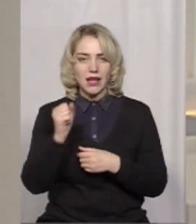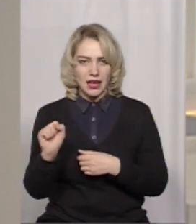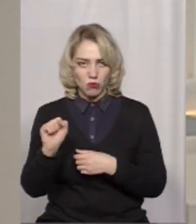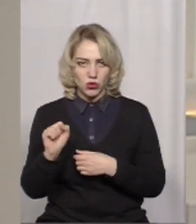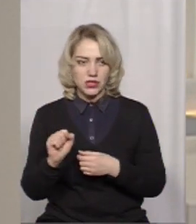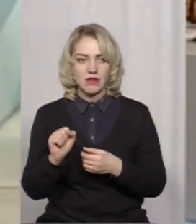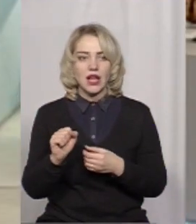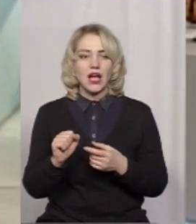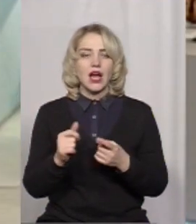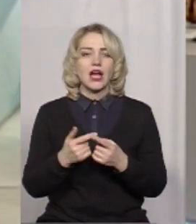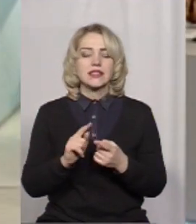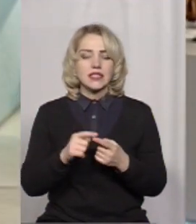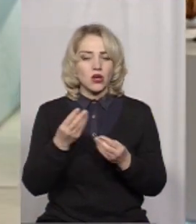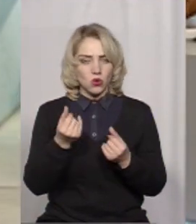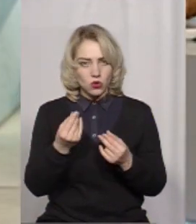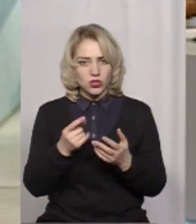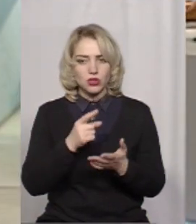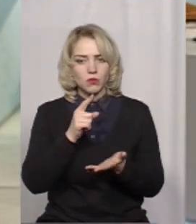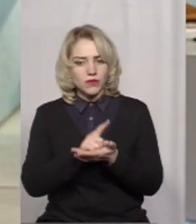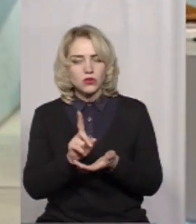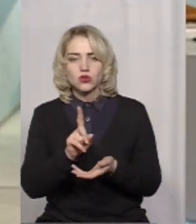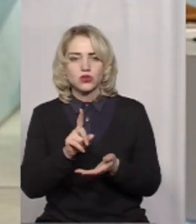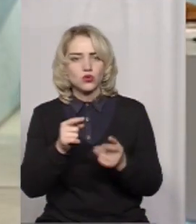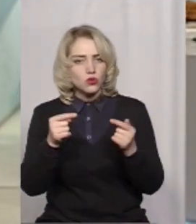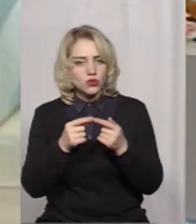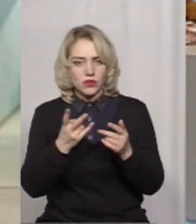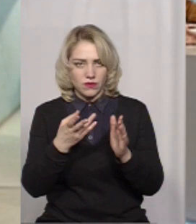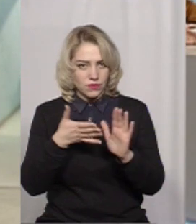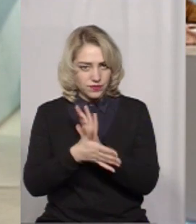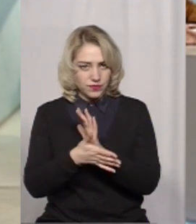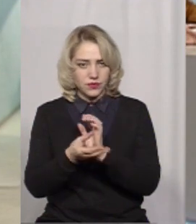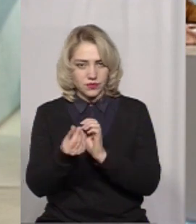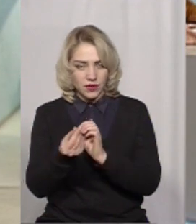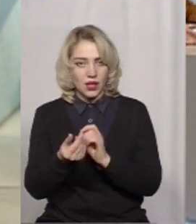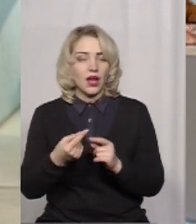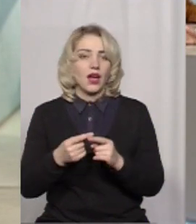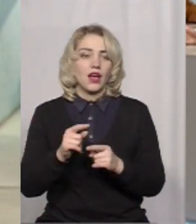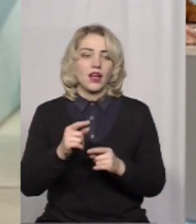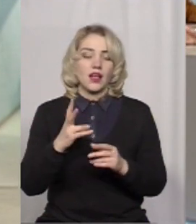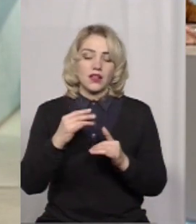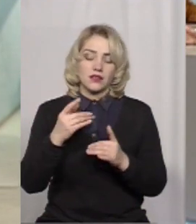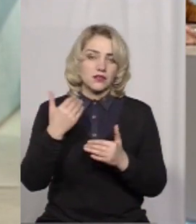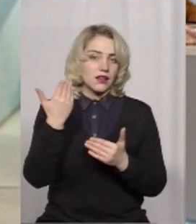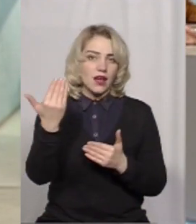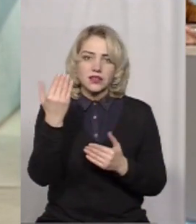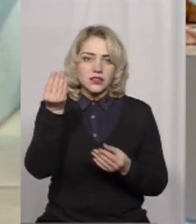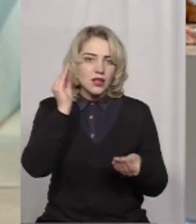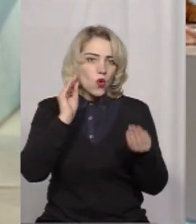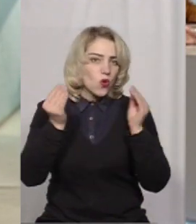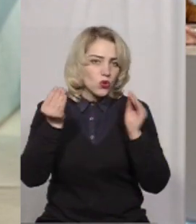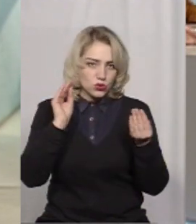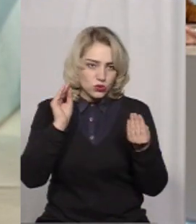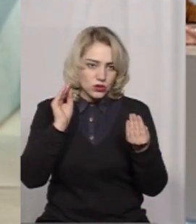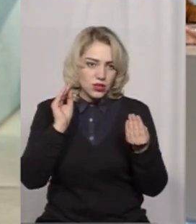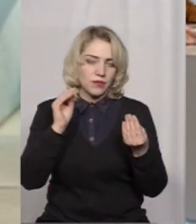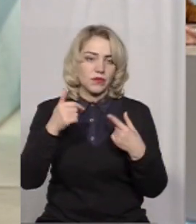якось окреслюється, на що вони мають витрачатися? Чи це на розсуд тих, хто переможе? На розсуд тих, хто переможе. Ми сподіваємося, що вони